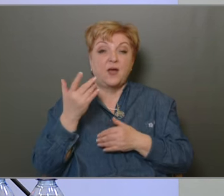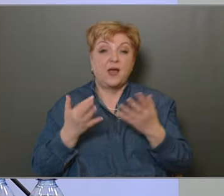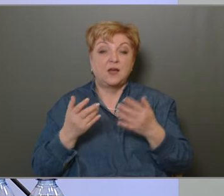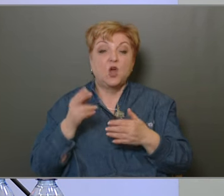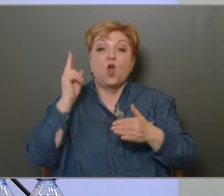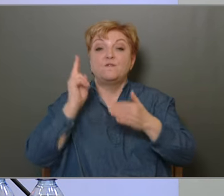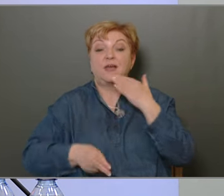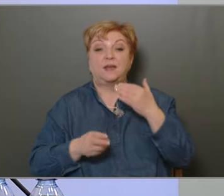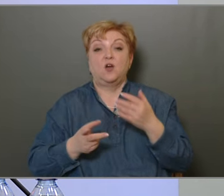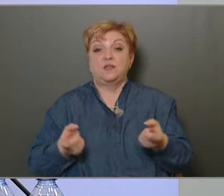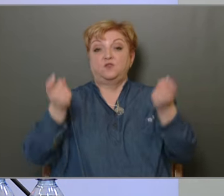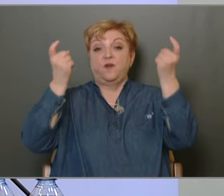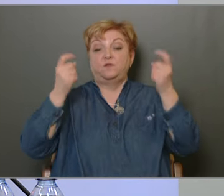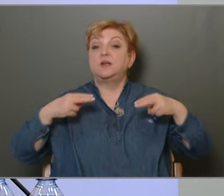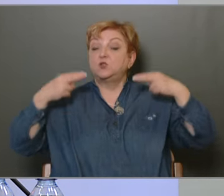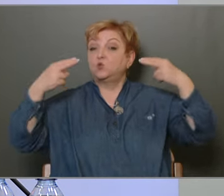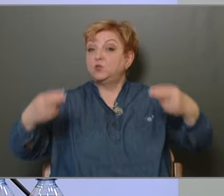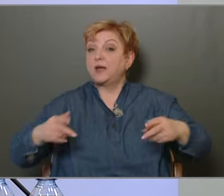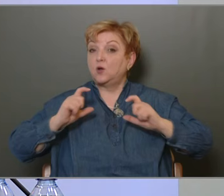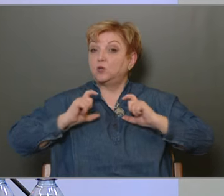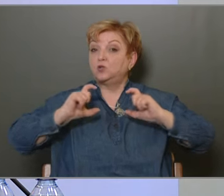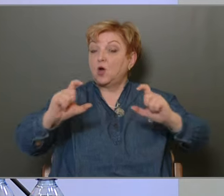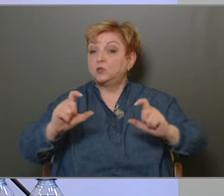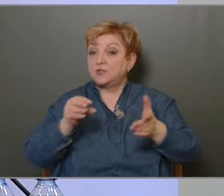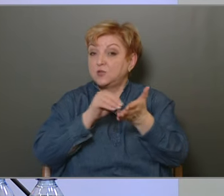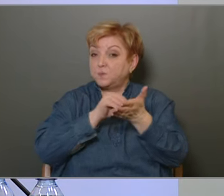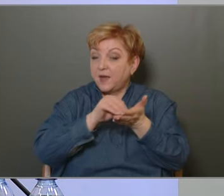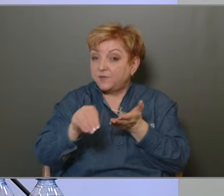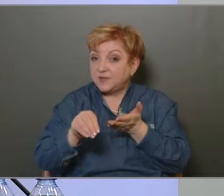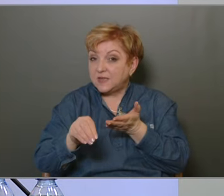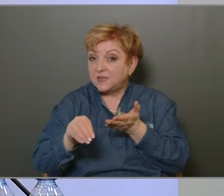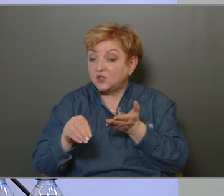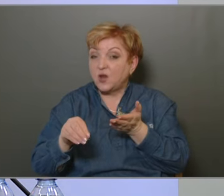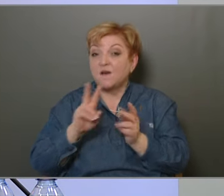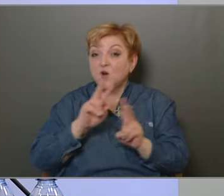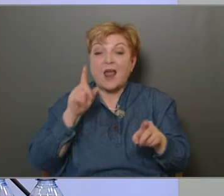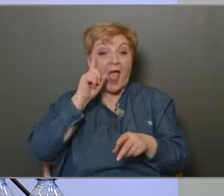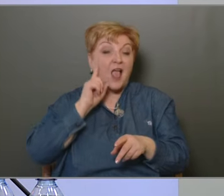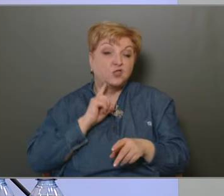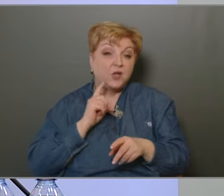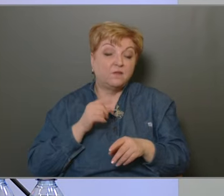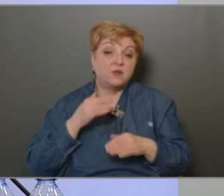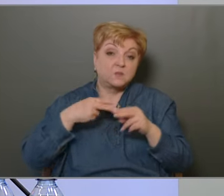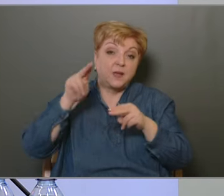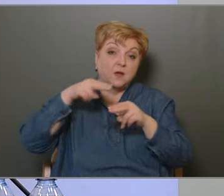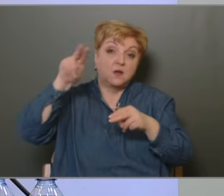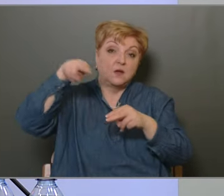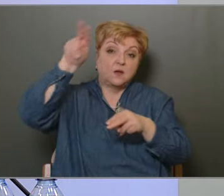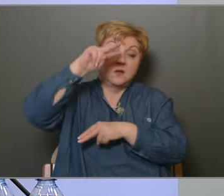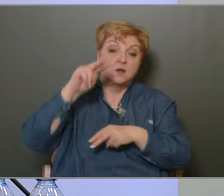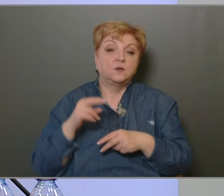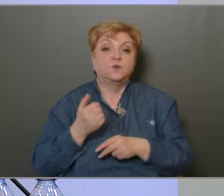A végrehajtás felfüggesztése utána tartozás megfizetésére reális esély van-e, vagy ez tovább halmozódik.